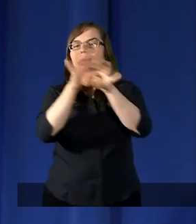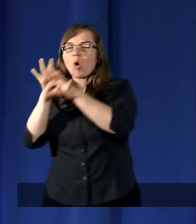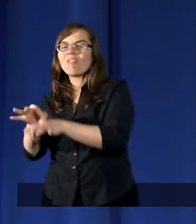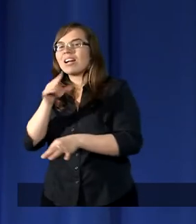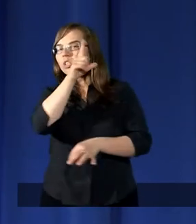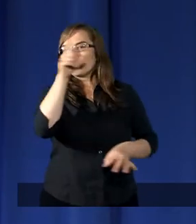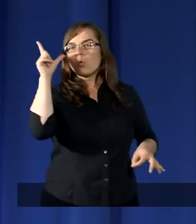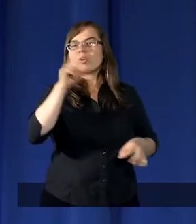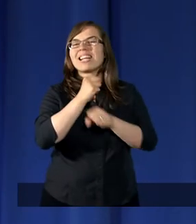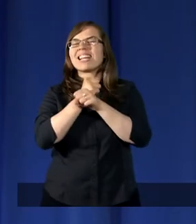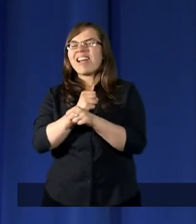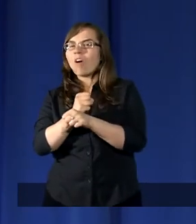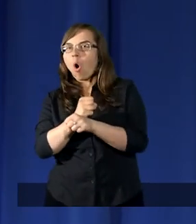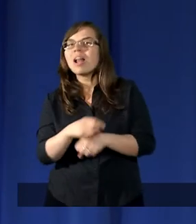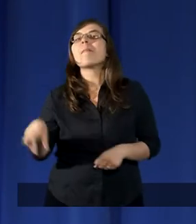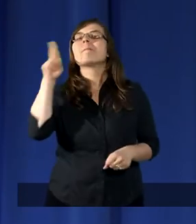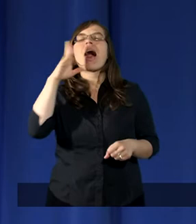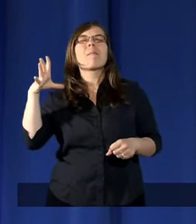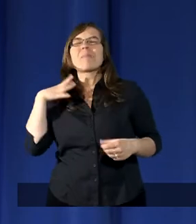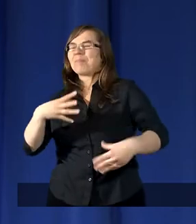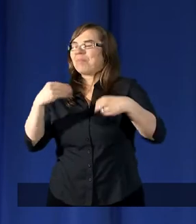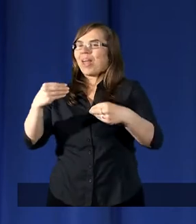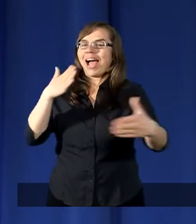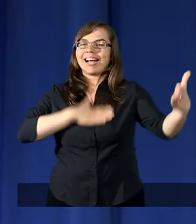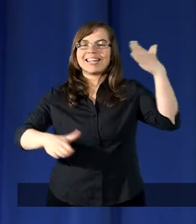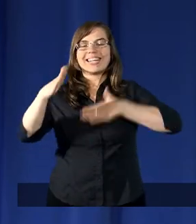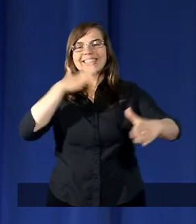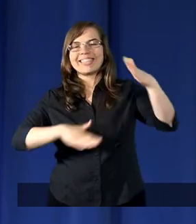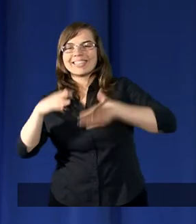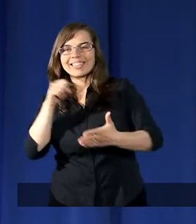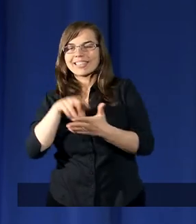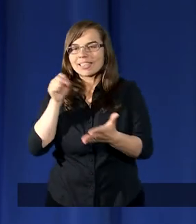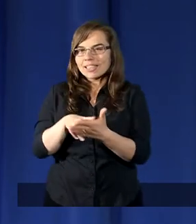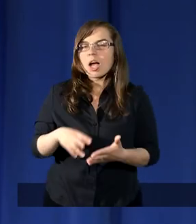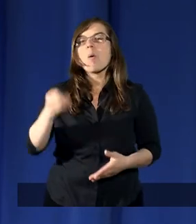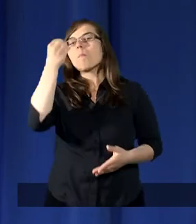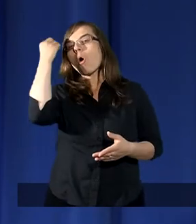Mama szczęśliwa była. Być może powiedziała Mojżeszu